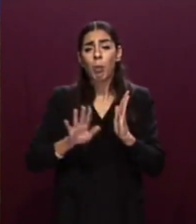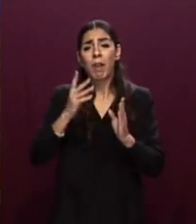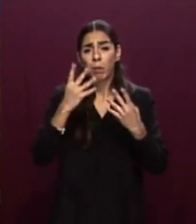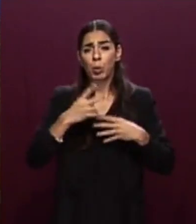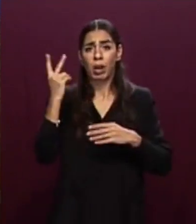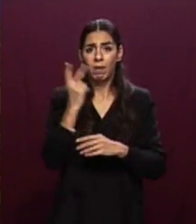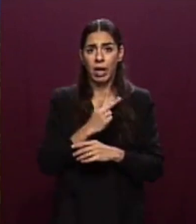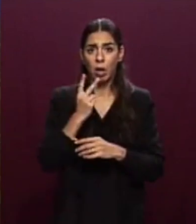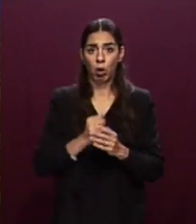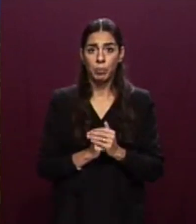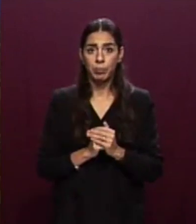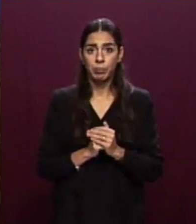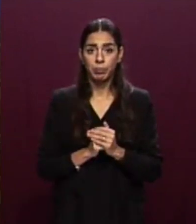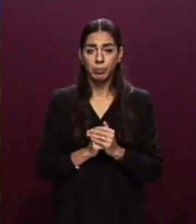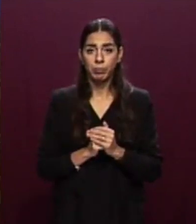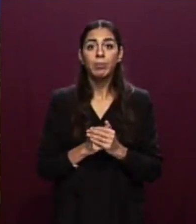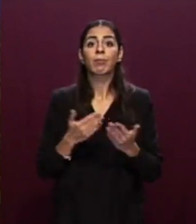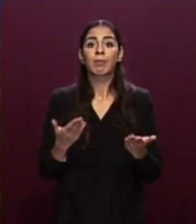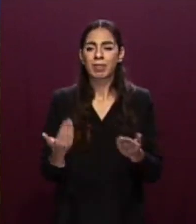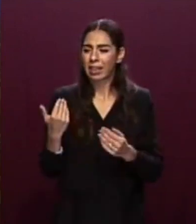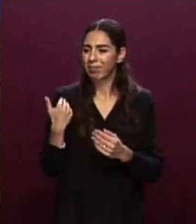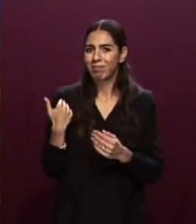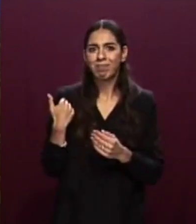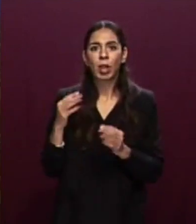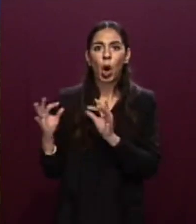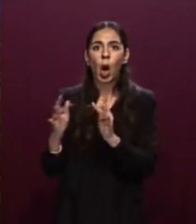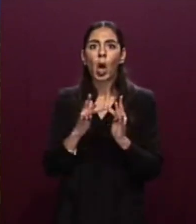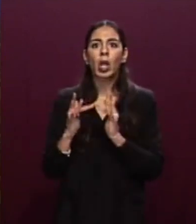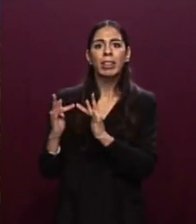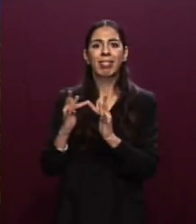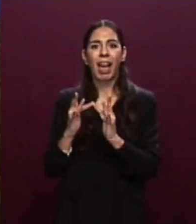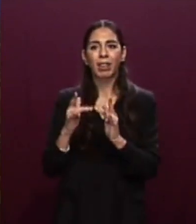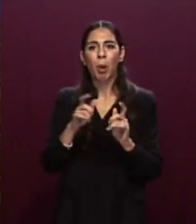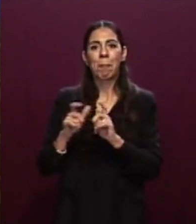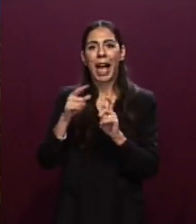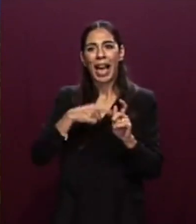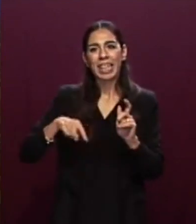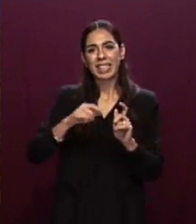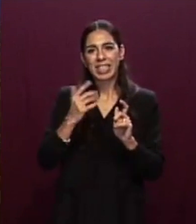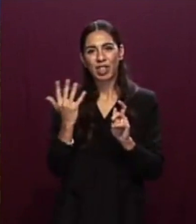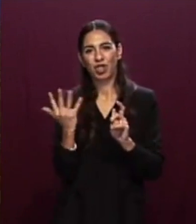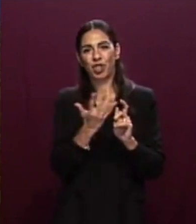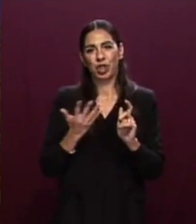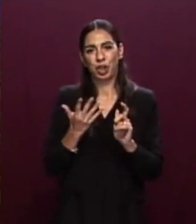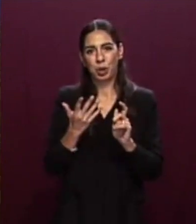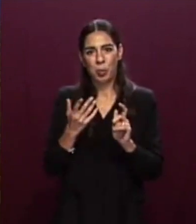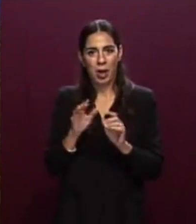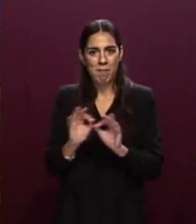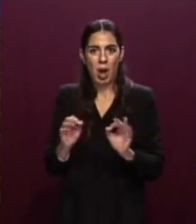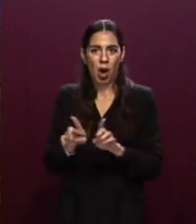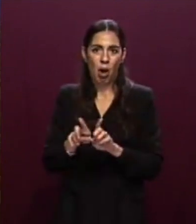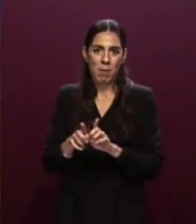questa prospettiva, nel solco dei recenti contatti con i Paesi del Med5, ho condiviso l'intenzione di presentare un piano volto a